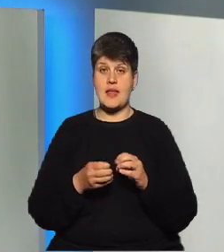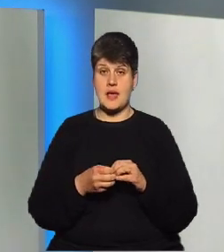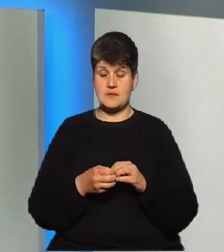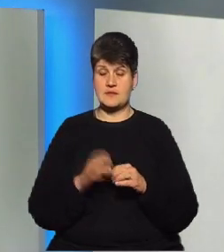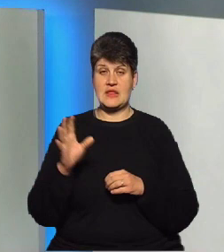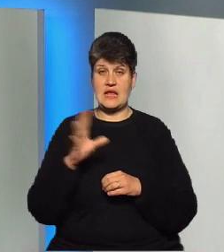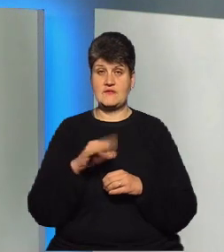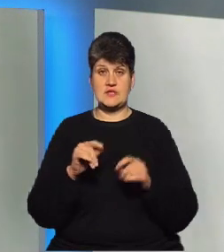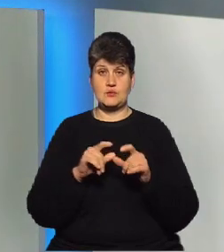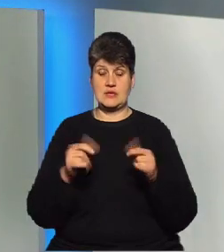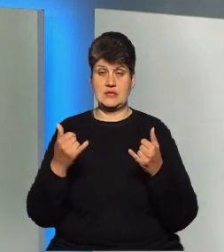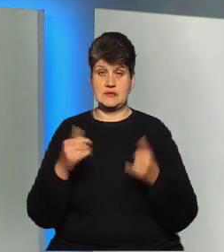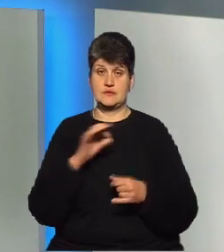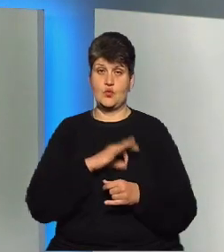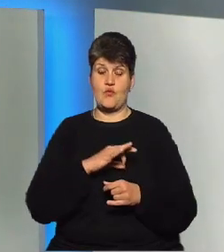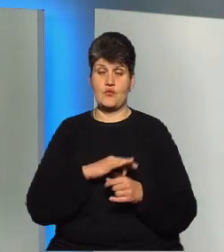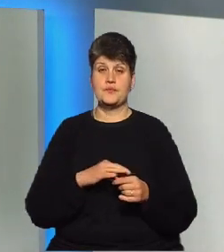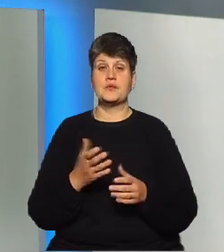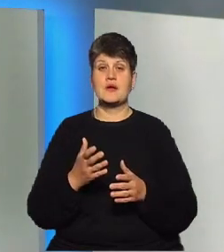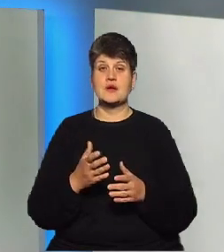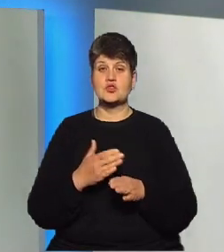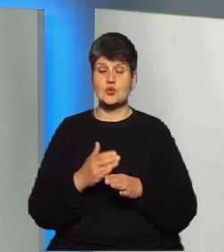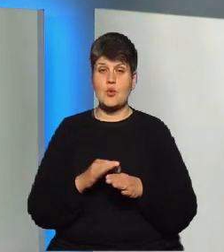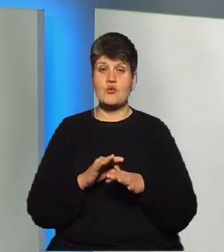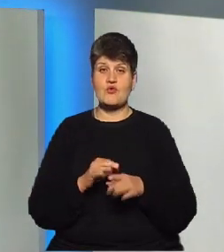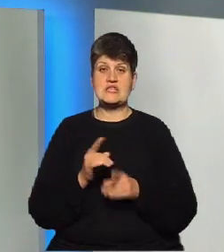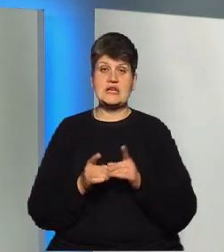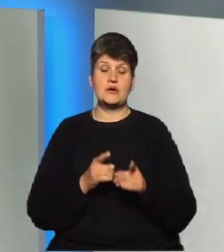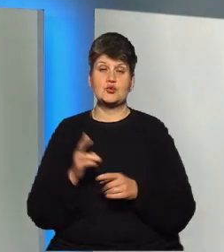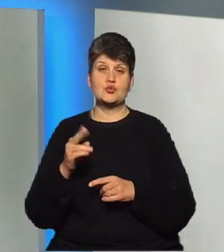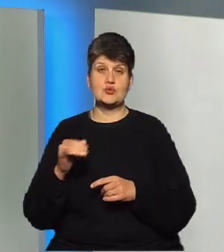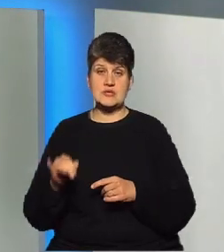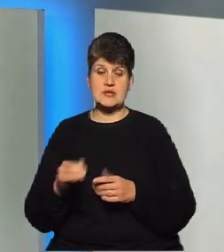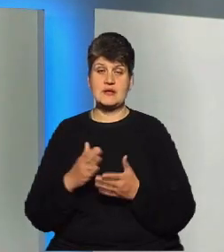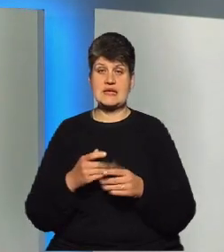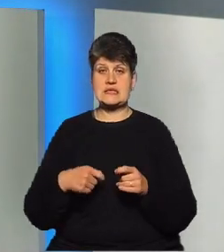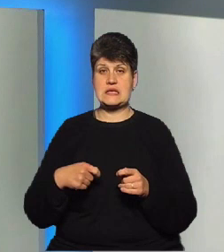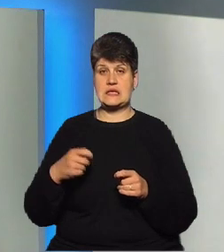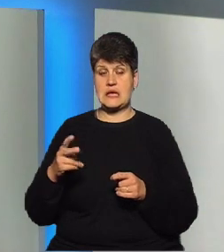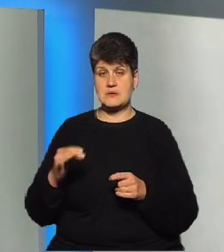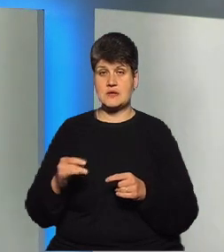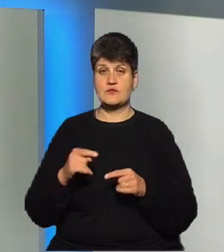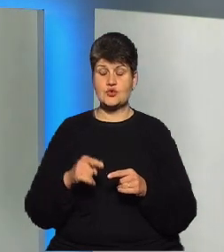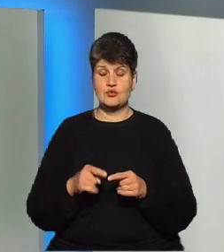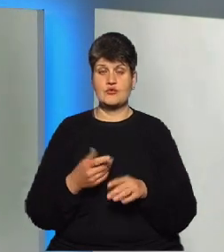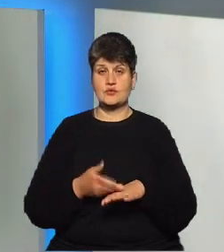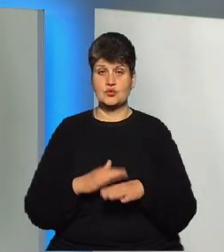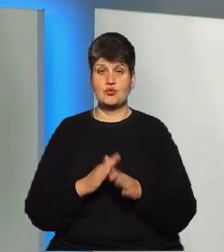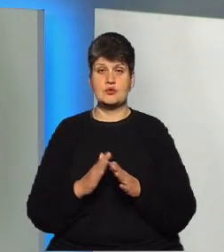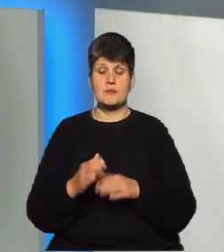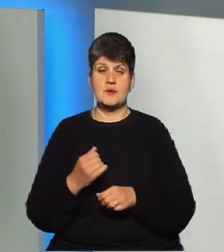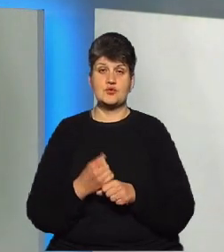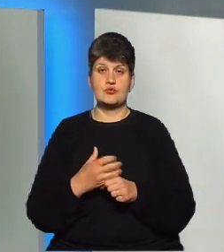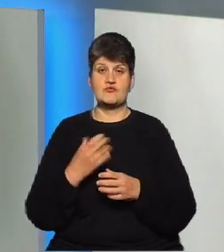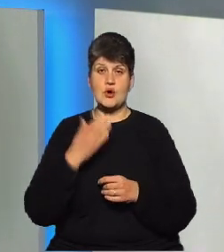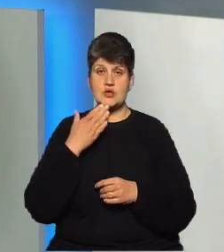зараз задіяні в експлуатації, частково проводиться їхня реконструкція, оскільки йдуть затримки, ми в такому напружному режимі вже працюємо останній рік, і, чесно